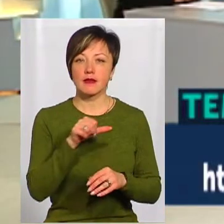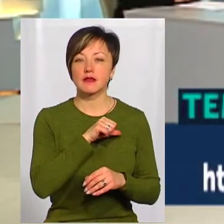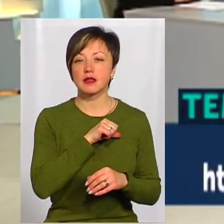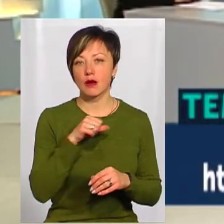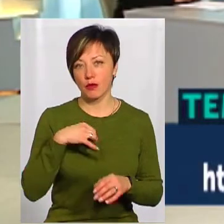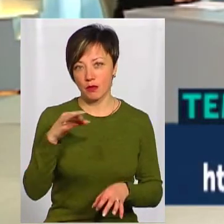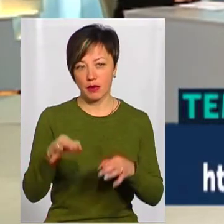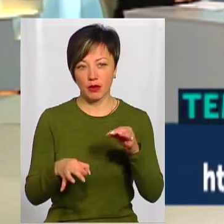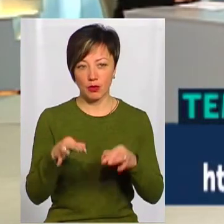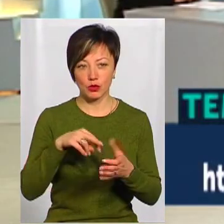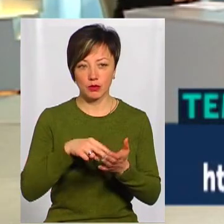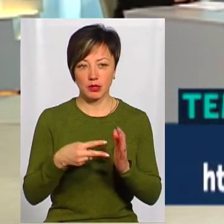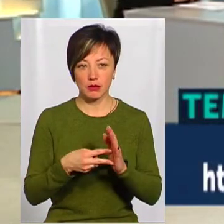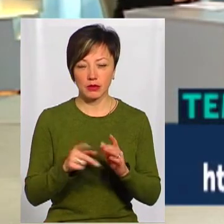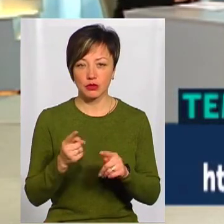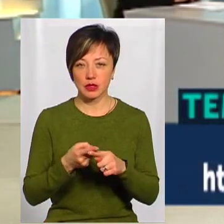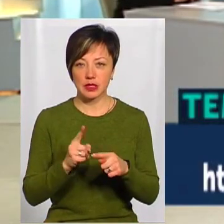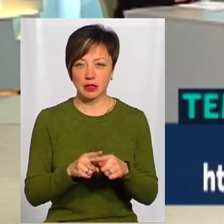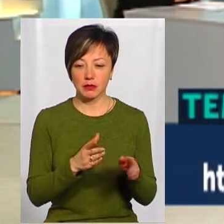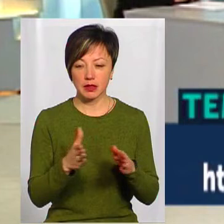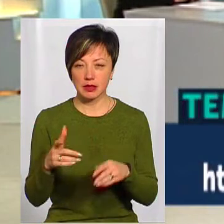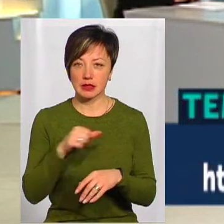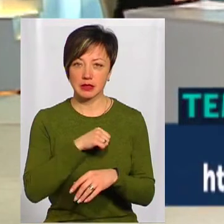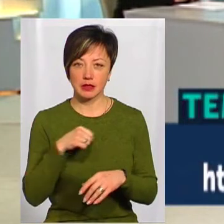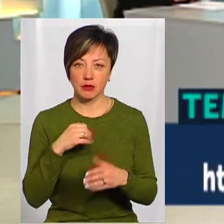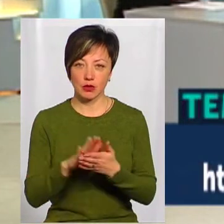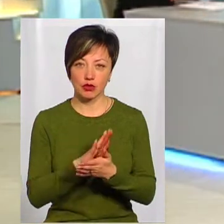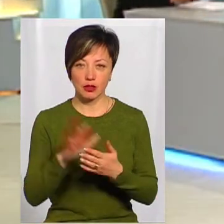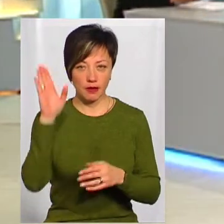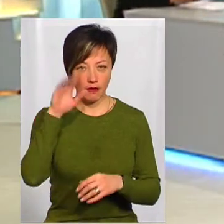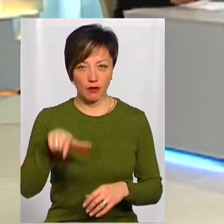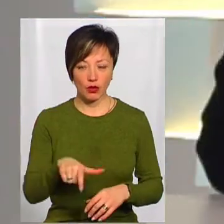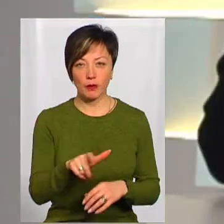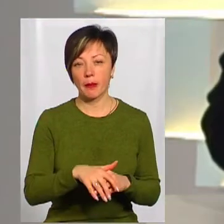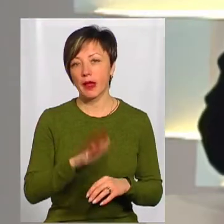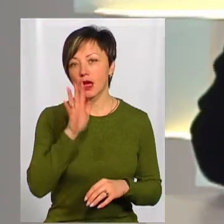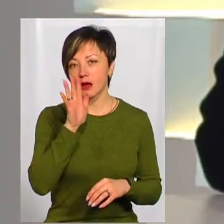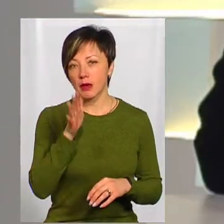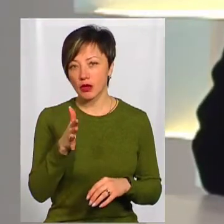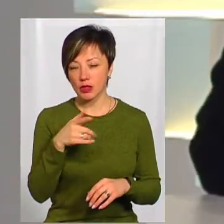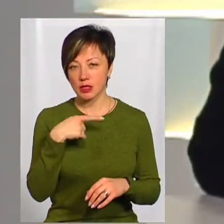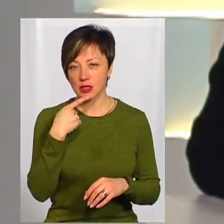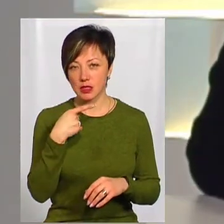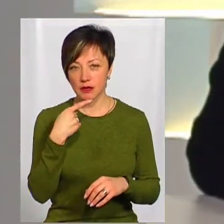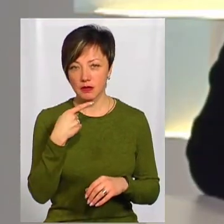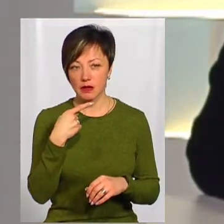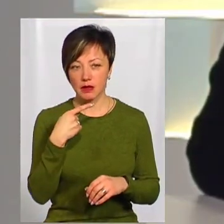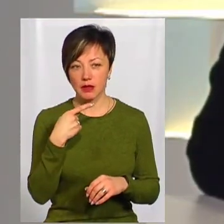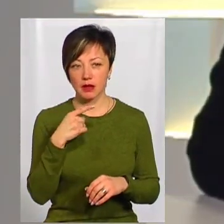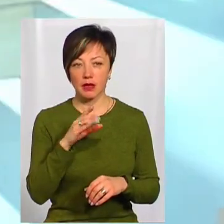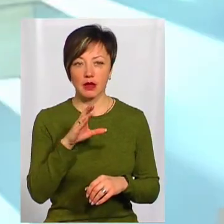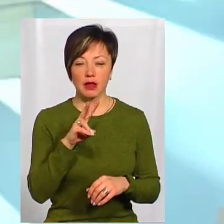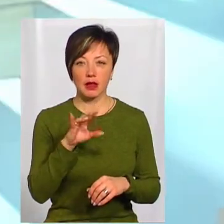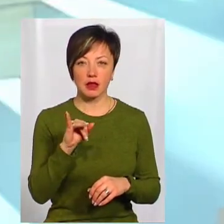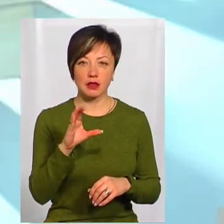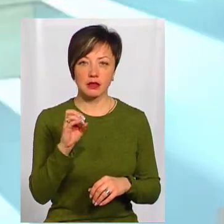яка передбачила, що цей механізм самоочистки водойміща. П'ять років, сказав пан Лисневич, отака